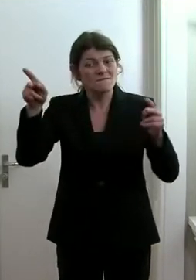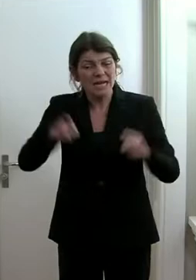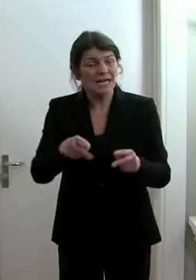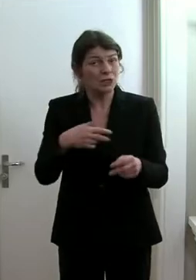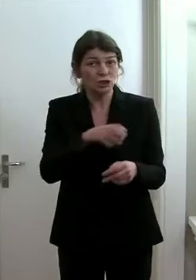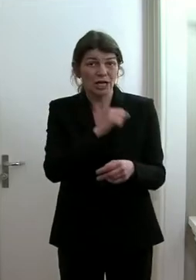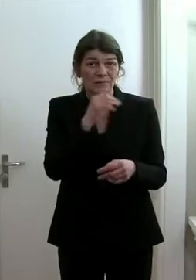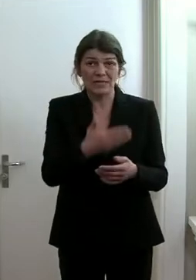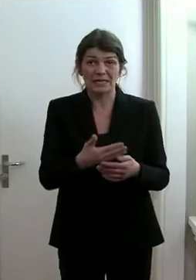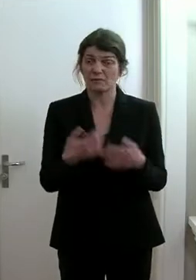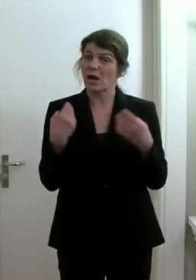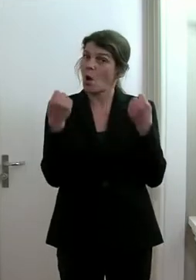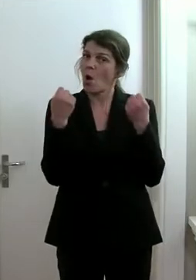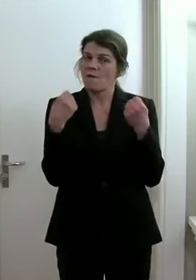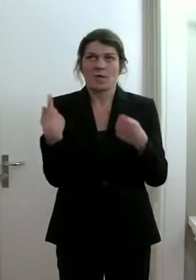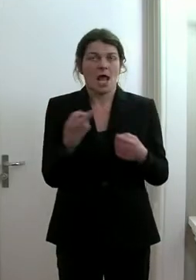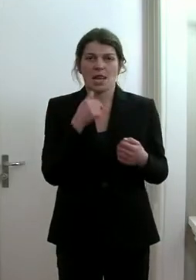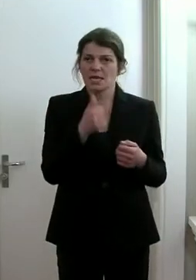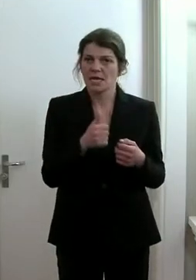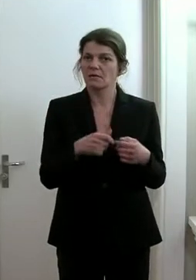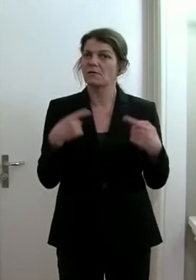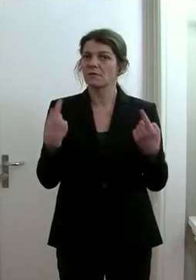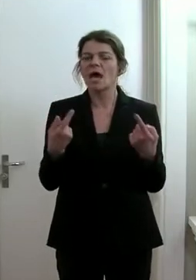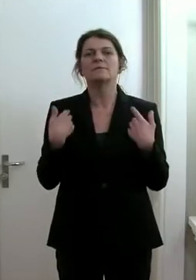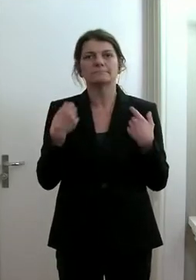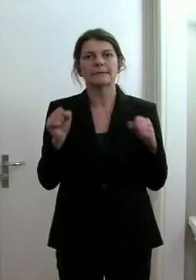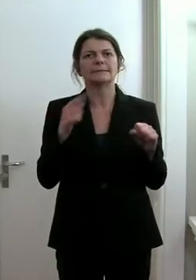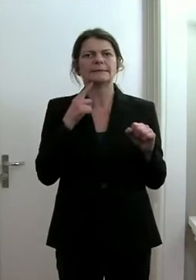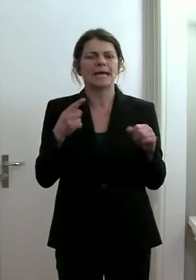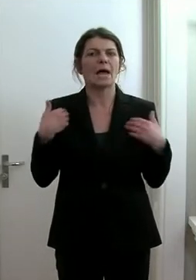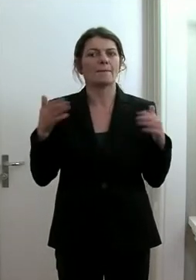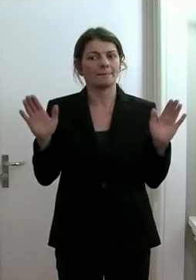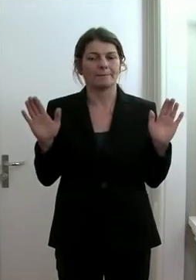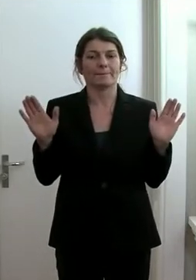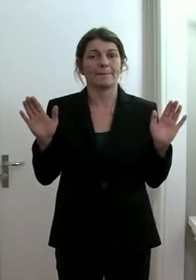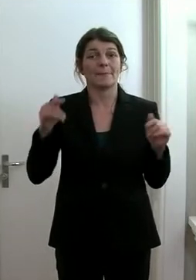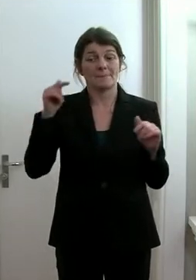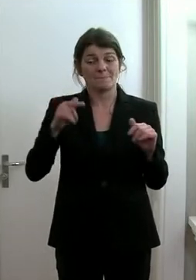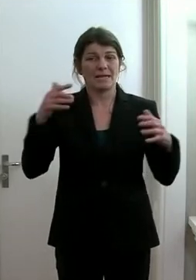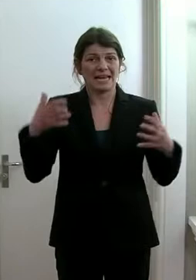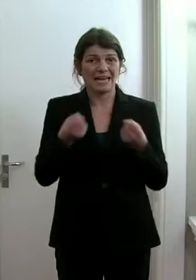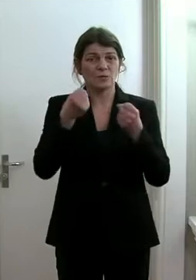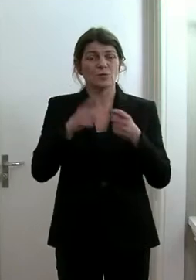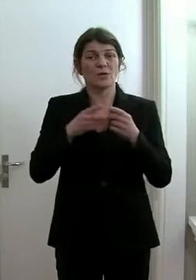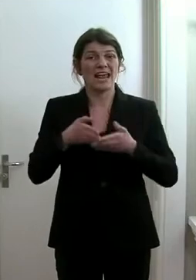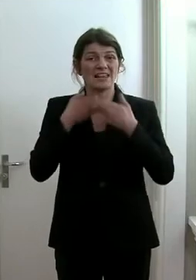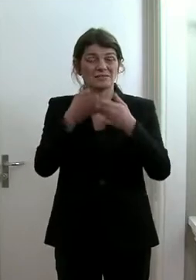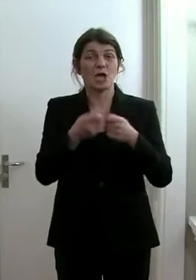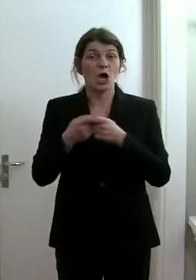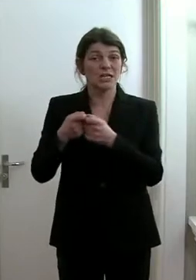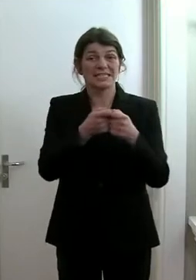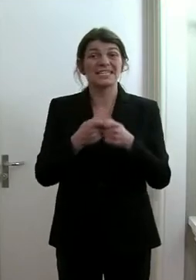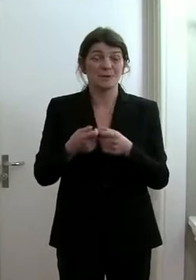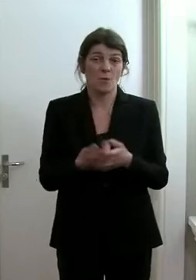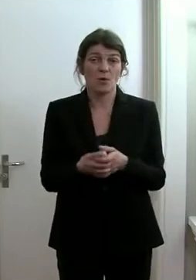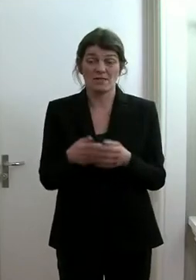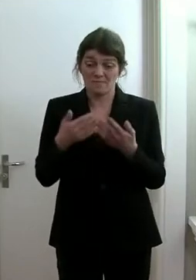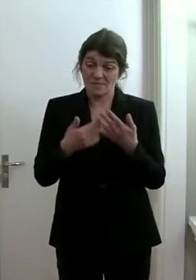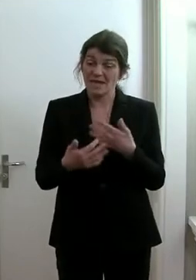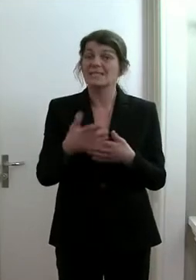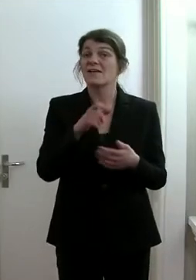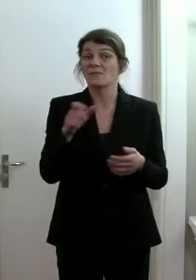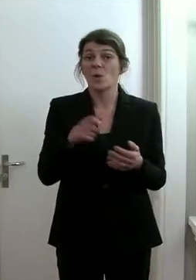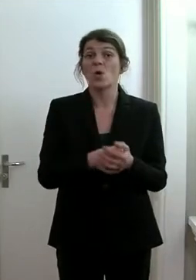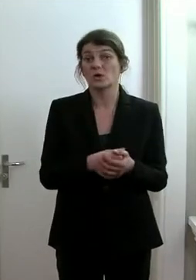was wir alle nicht hoffen, dann können wir davon ausgehen, dass diese Rettungs und Hilfsorganisationen in den nächsten